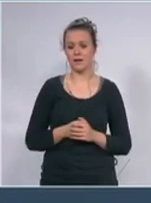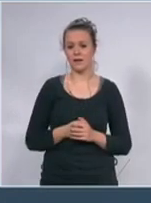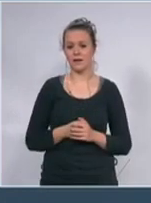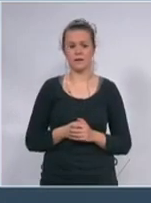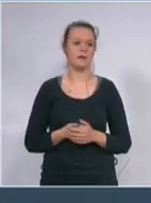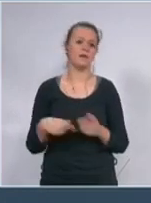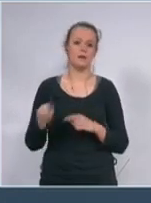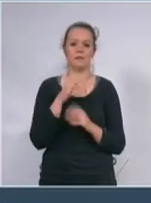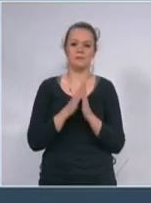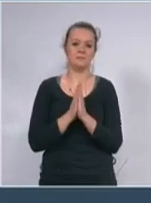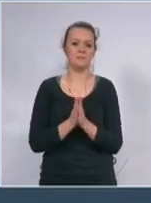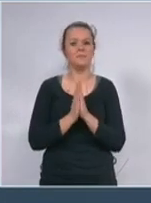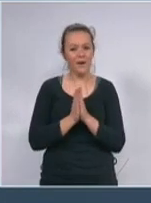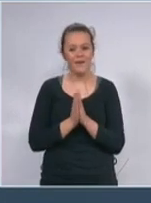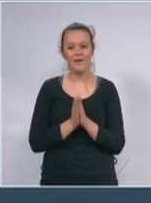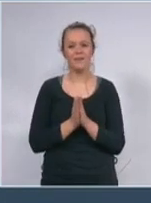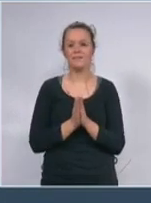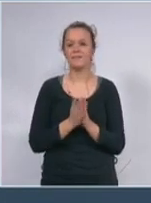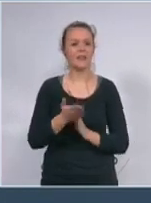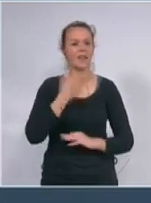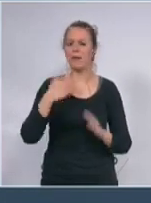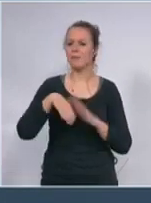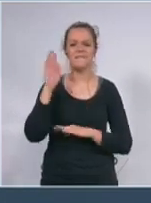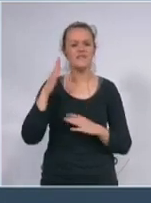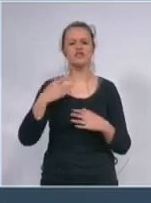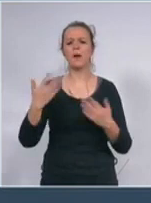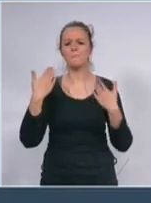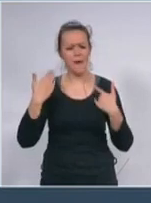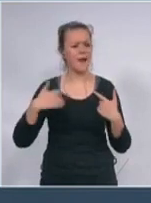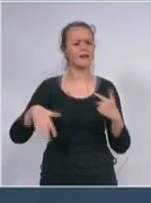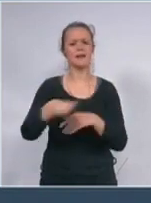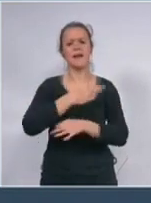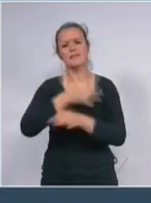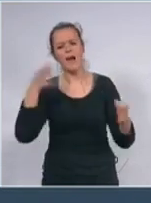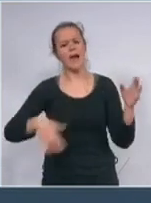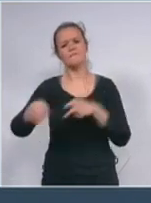Ljudi, ko Boga vas molim, slušajte nas. Nema više parkovi i javne površine za deco, za bilo koga.